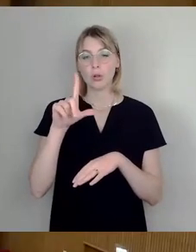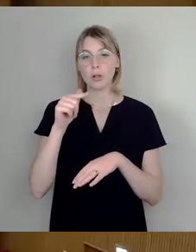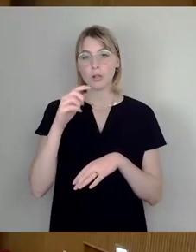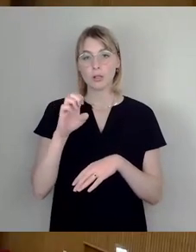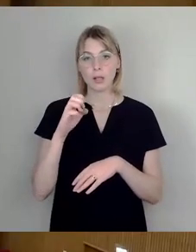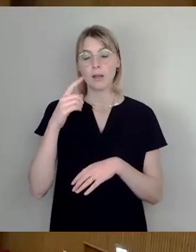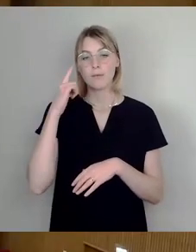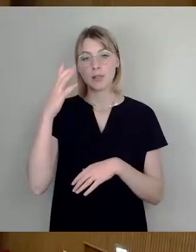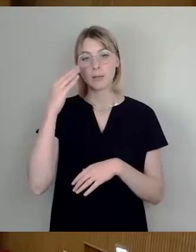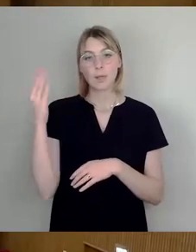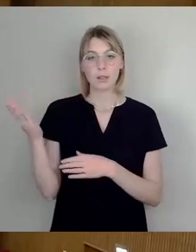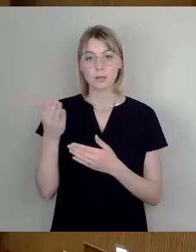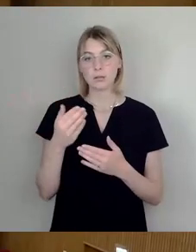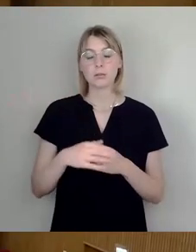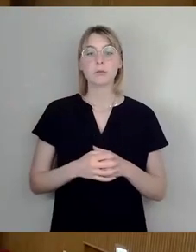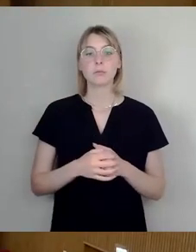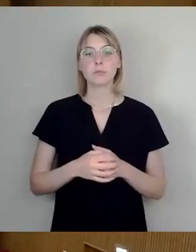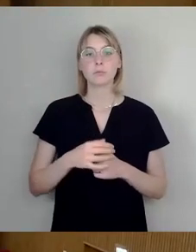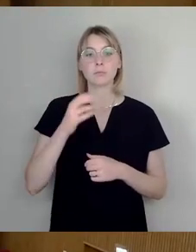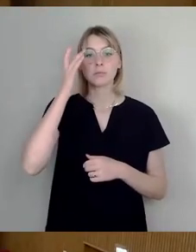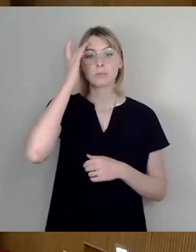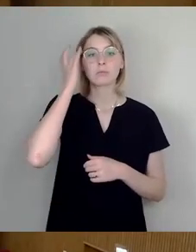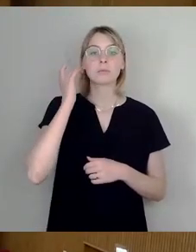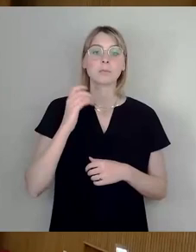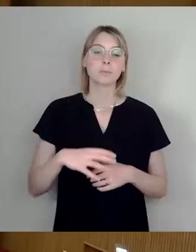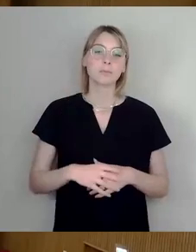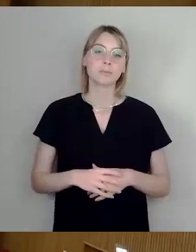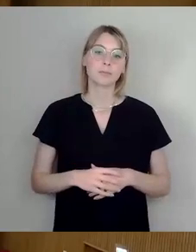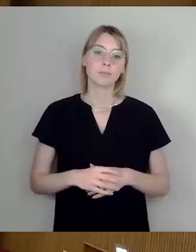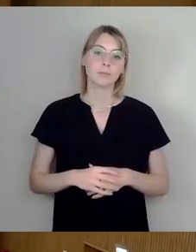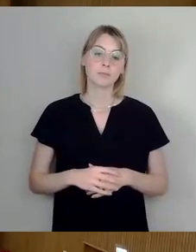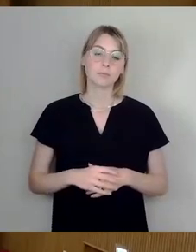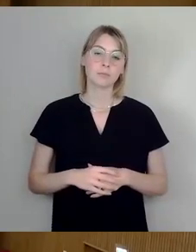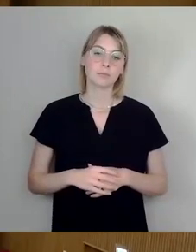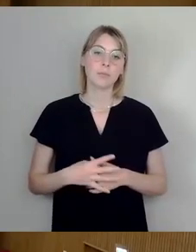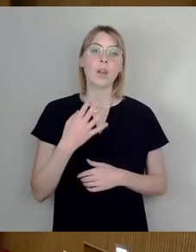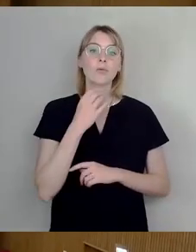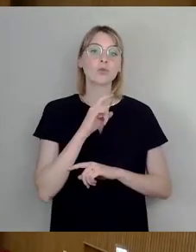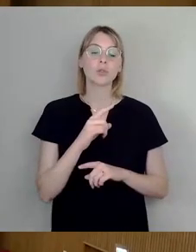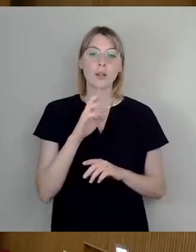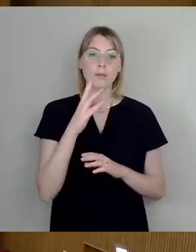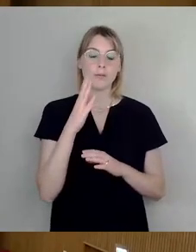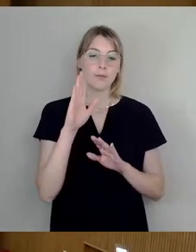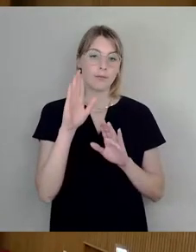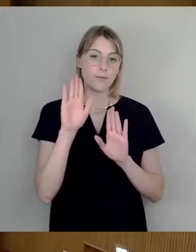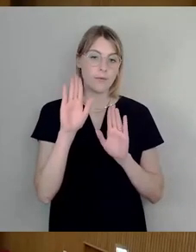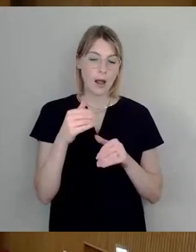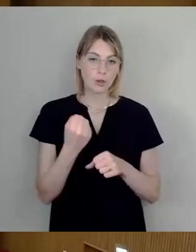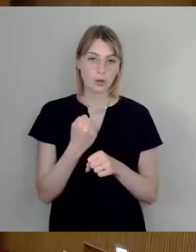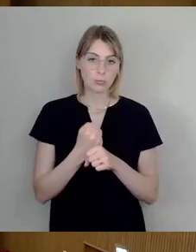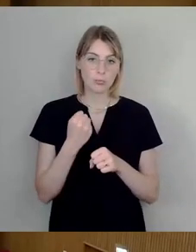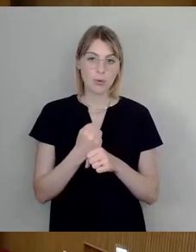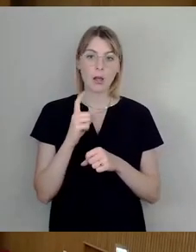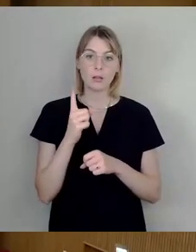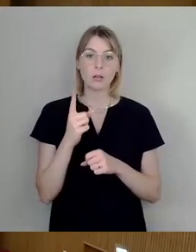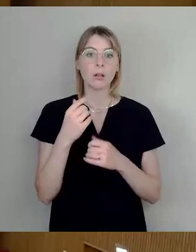Nur, damit wir hier nicht irgendwie was Falsches durch Unterlastung machen. Wir können gerne die zwei Sachen vorziehen, aber aufhören möchte ich heute noch lange nicht.